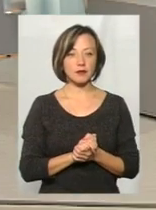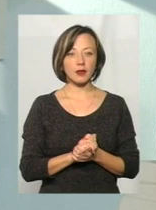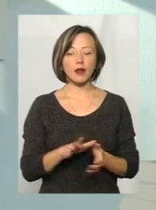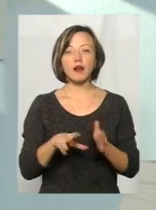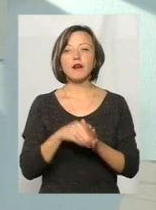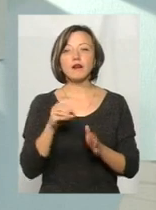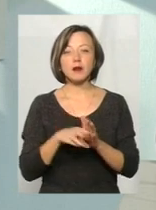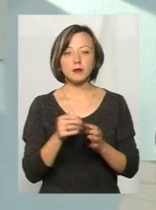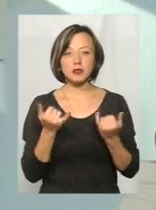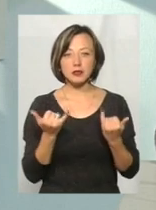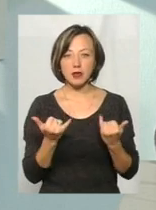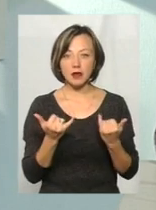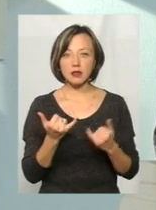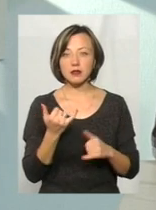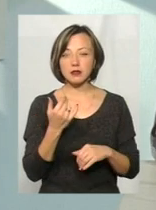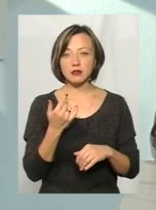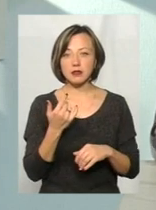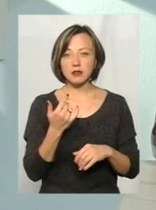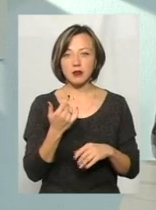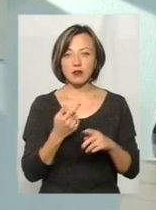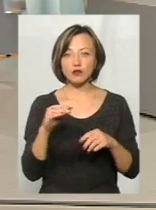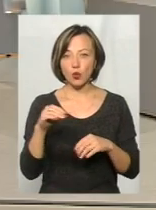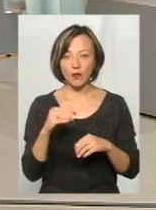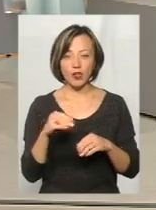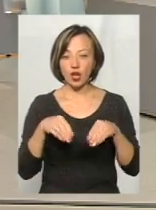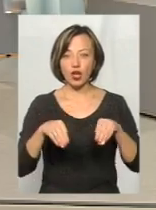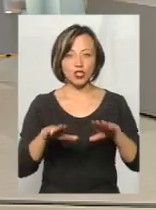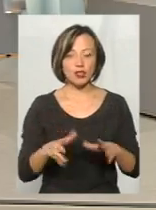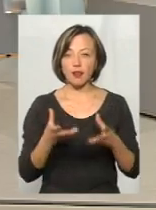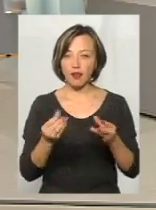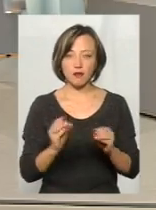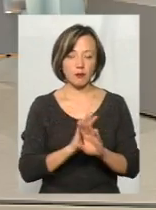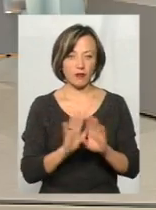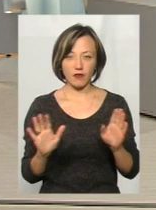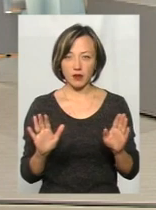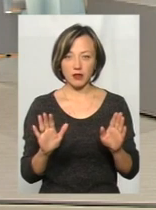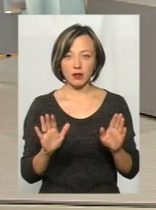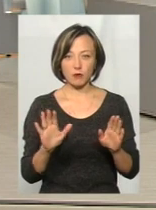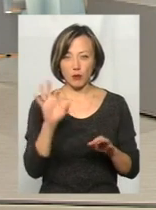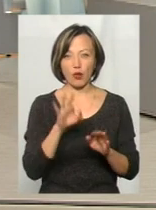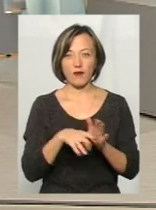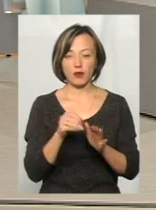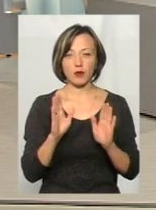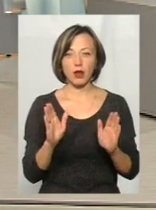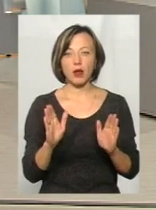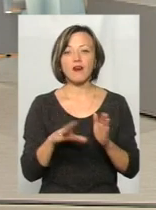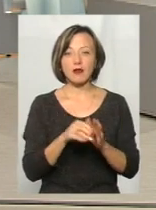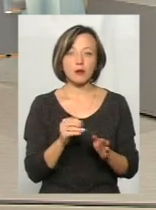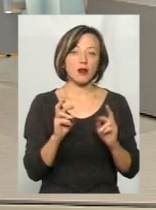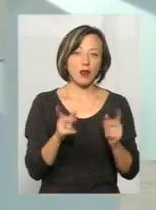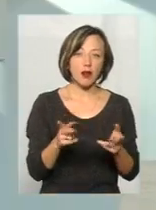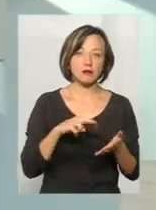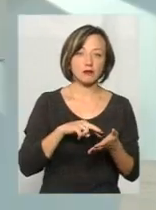вибори, які зараз, 29 жовтня, на них це рішення, я так розумію, не впливає. Так, практично, так. Ну, в плані виборів. Так. Вибори, як